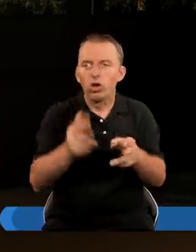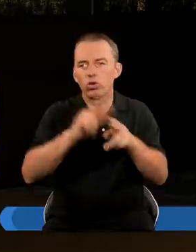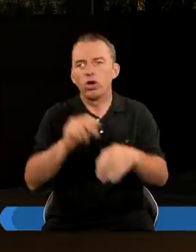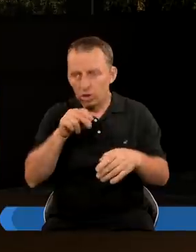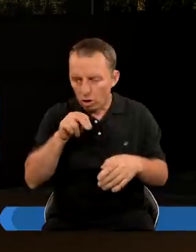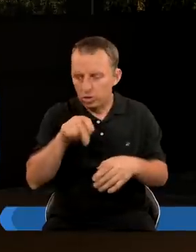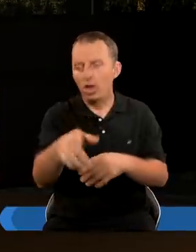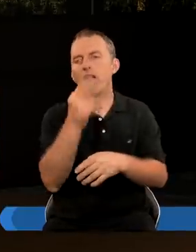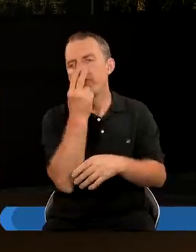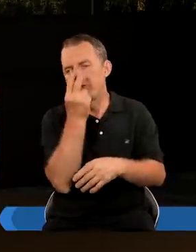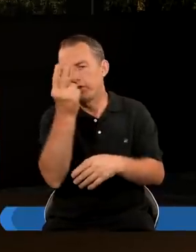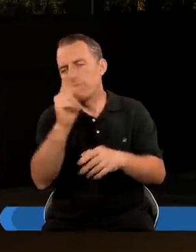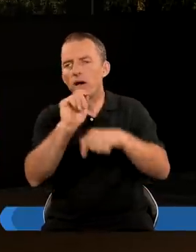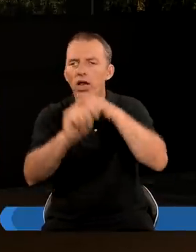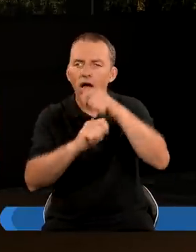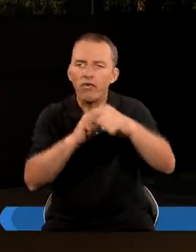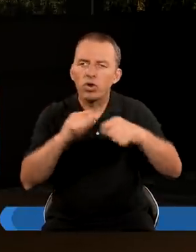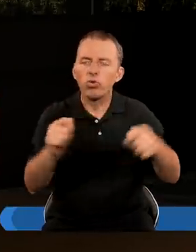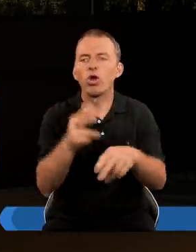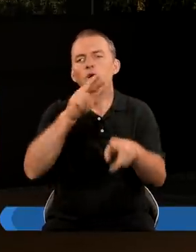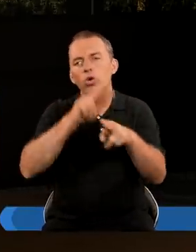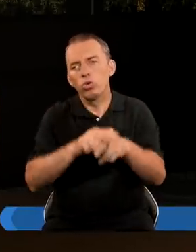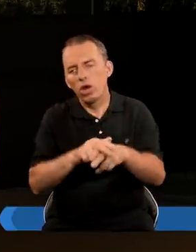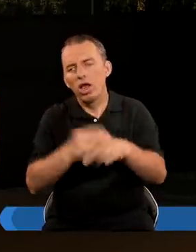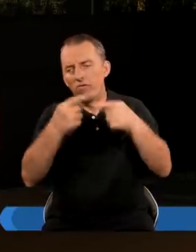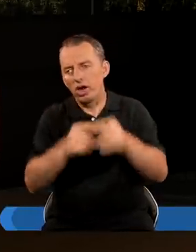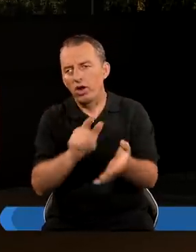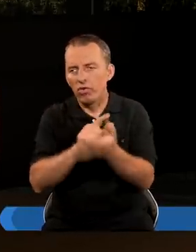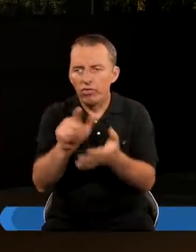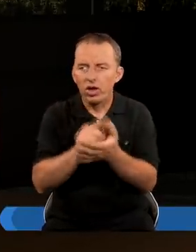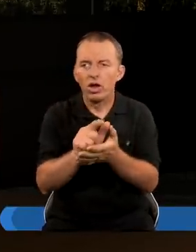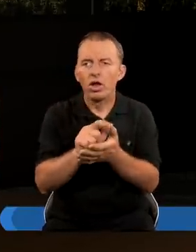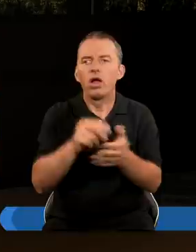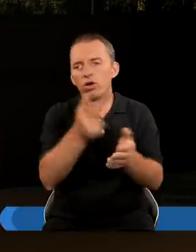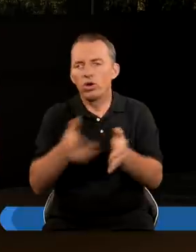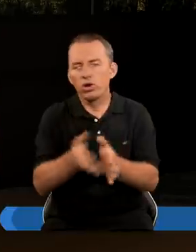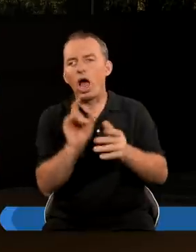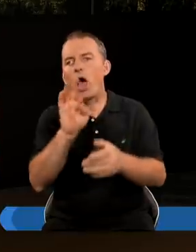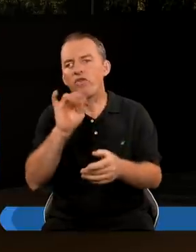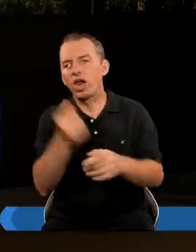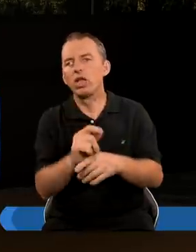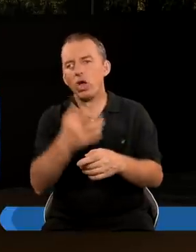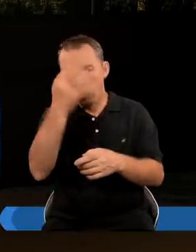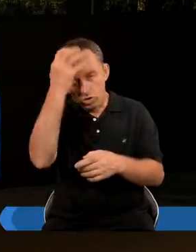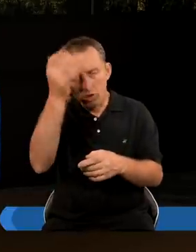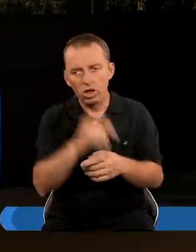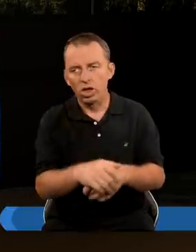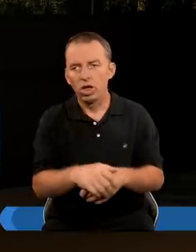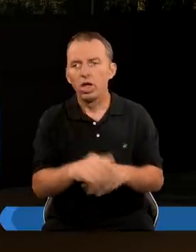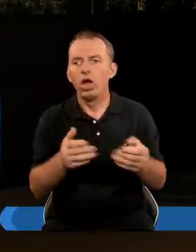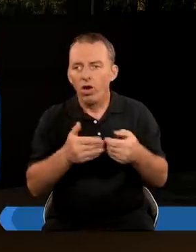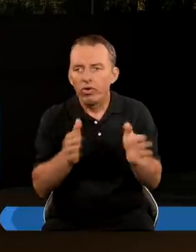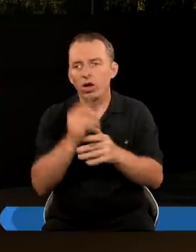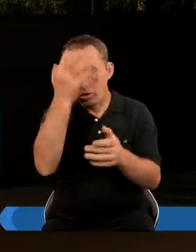którego jeszcze dojdziemy Widzimy pewne nawiązanie O tym Chyba w werset dwunasty Że wyschnie rzeka Eufrat Że król ze